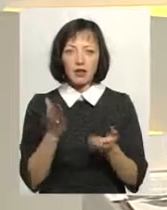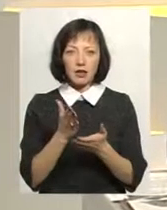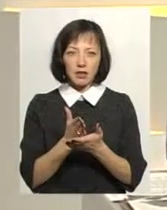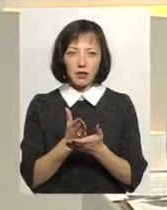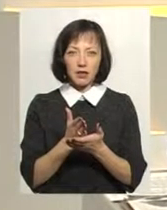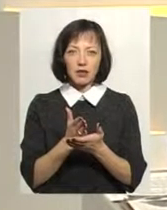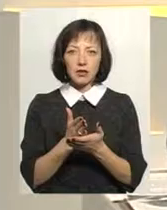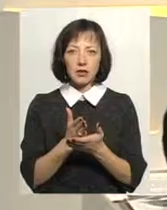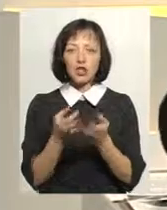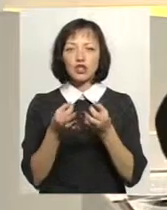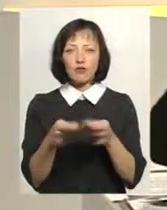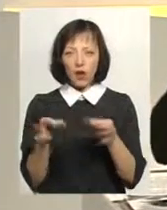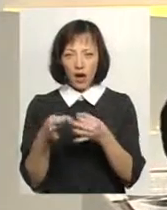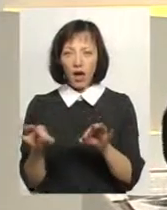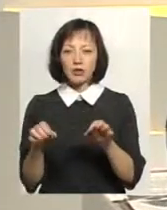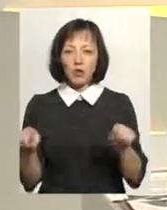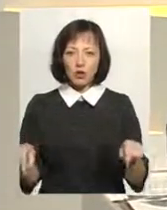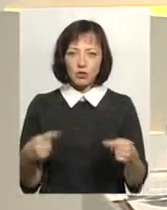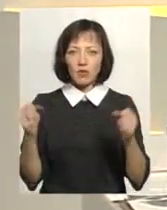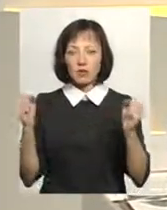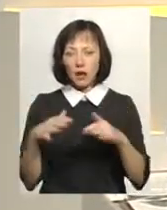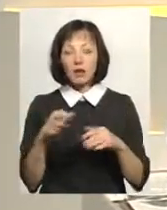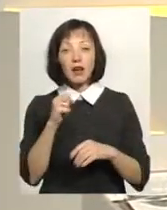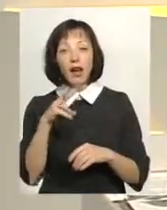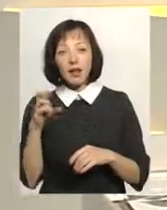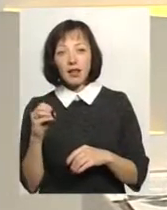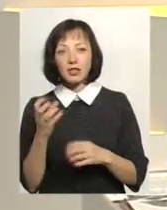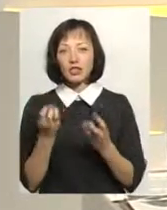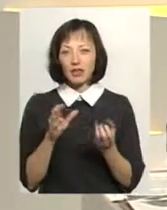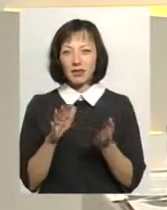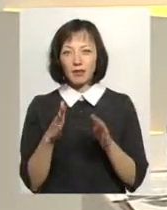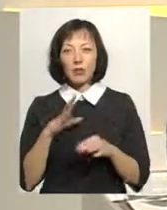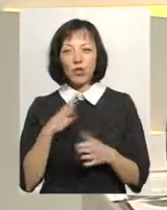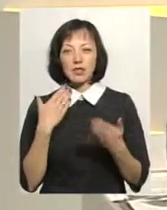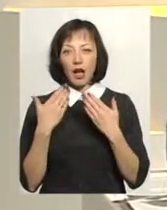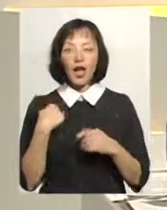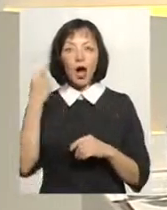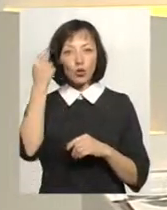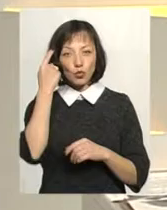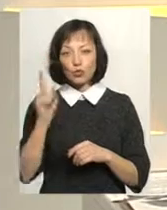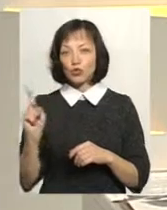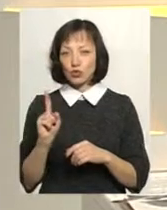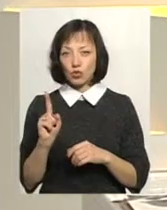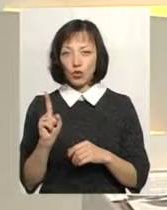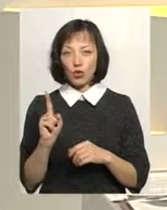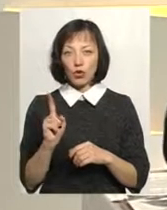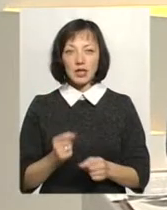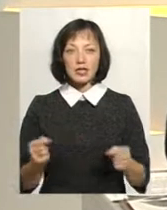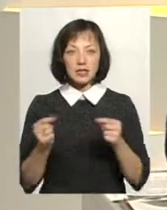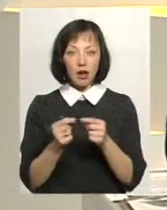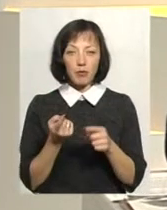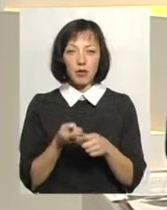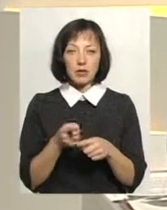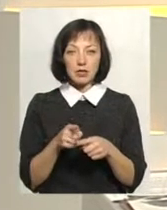якби, дозволяються організовувати, Так, але таке ще ставлення було, я думаю, що і саме оця,